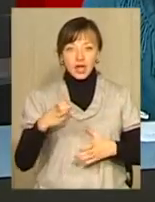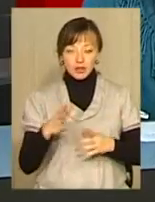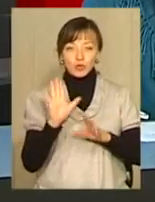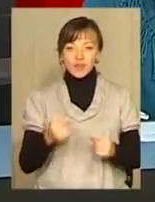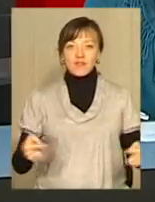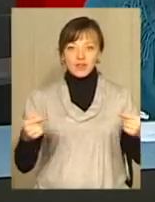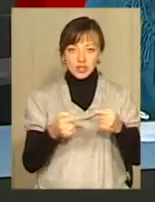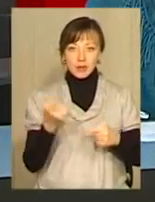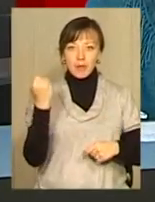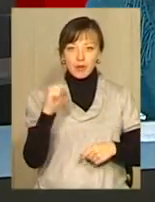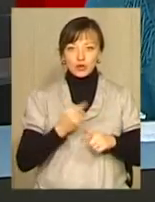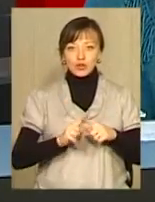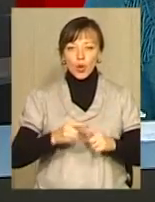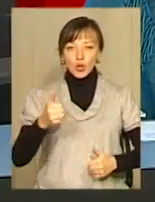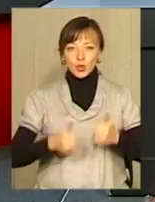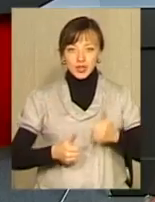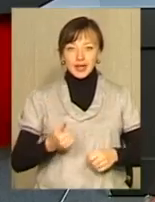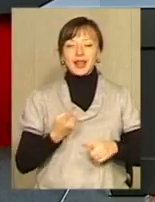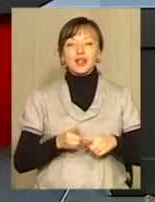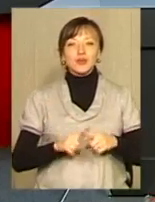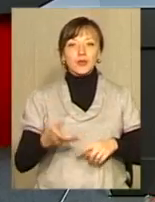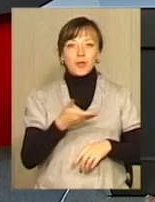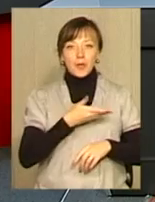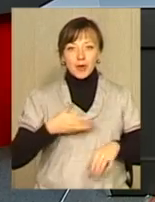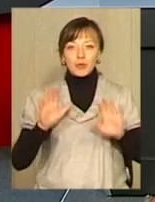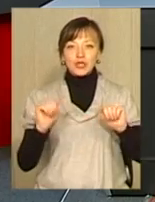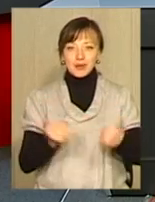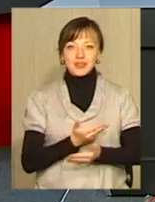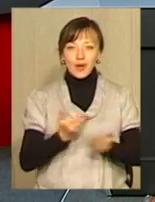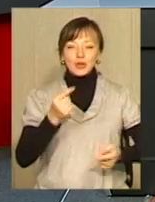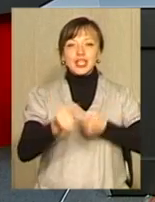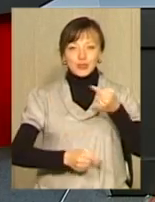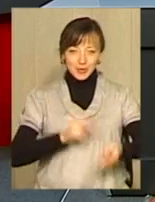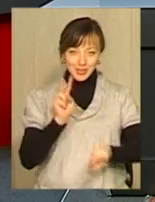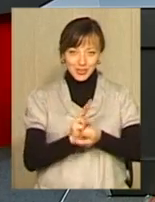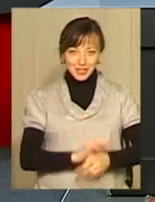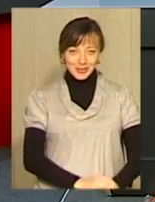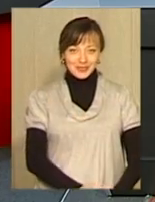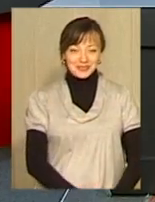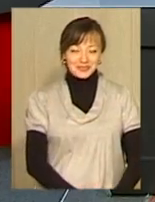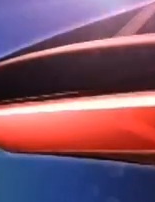визначаться переможці цього турніру. І на цьому ми прощаємося з вами до наступної зустрічі.